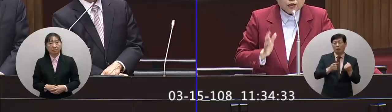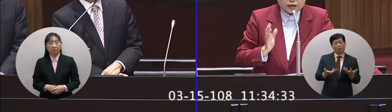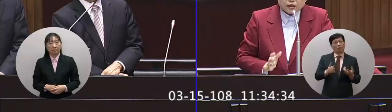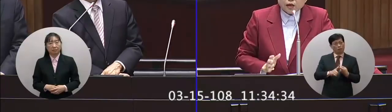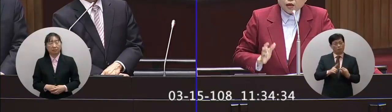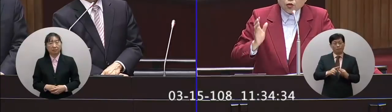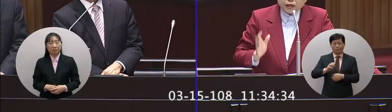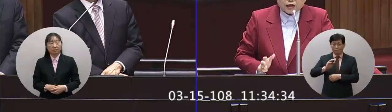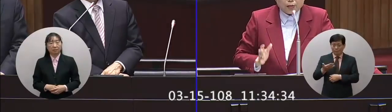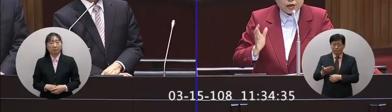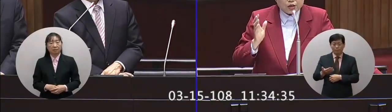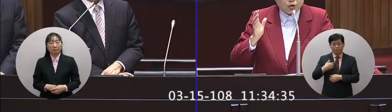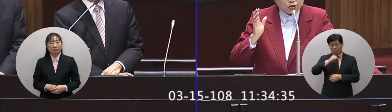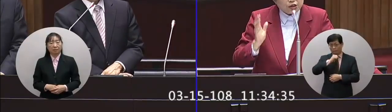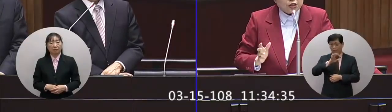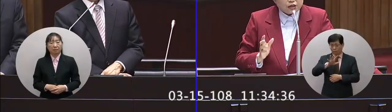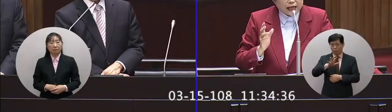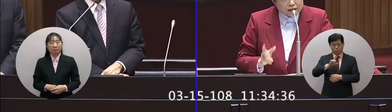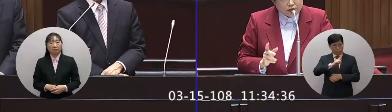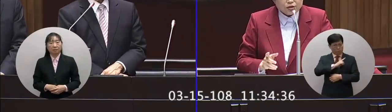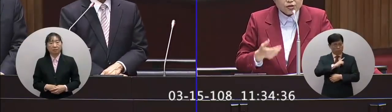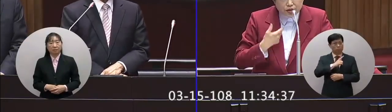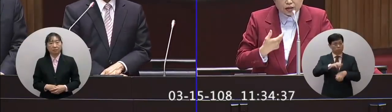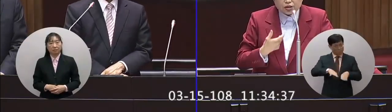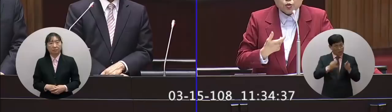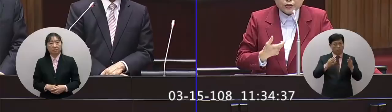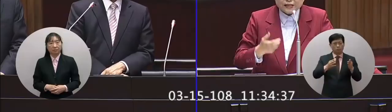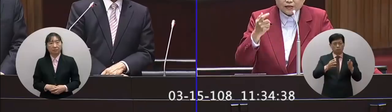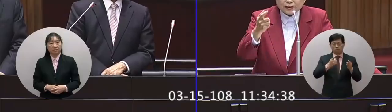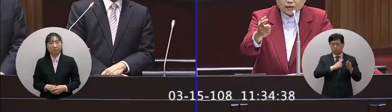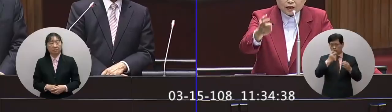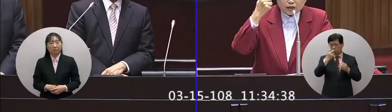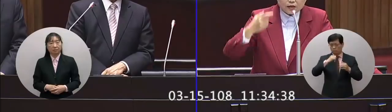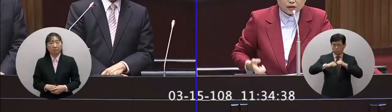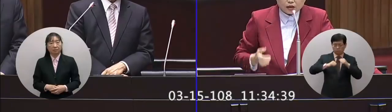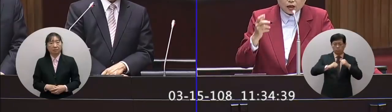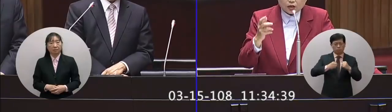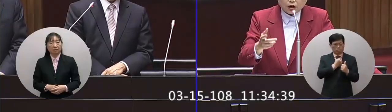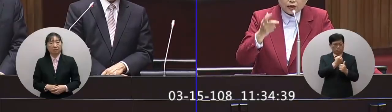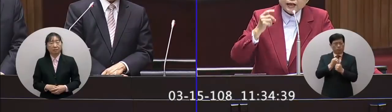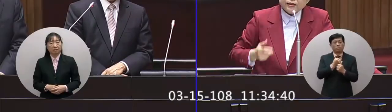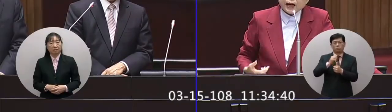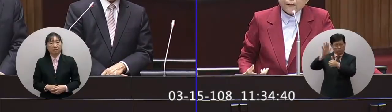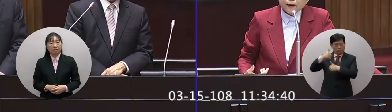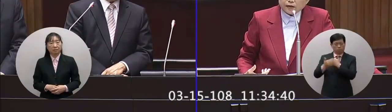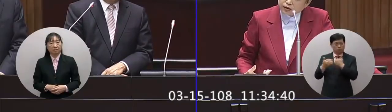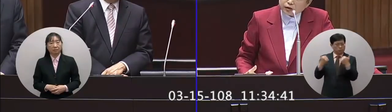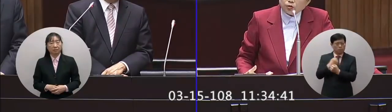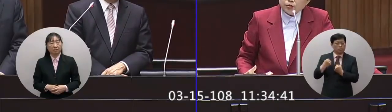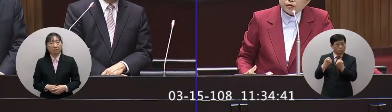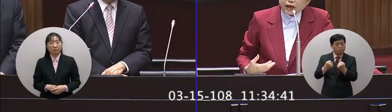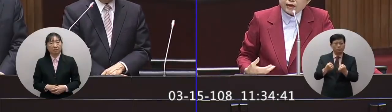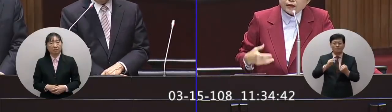不喝酒但是我們現在台灣已經有自己在實施自己自我在實施克制自己找人代價